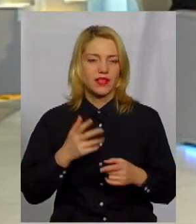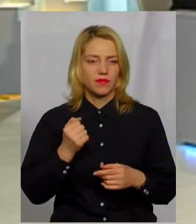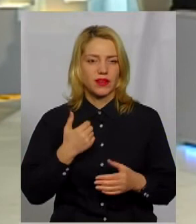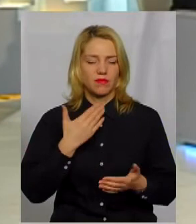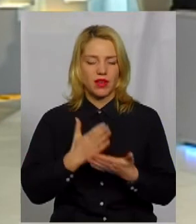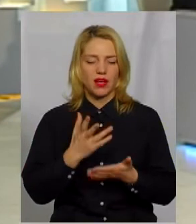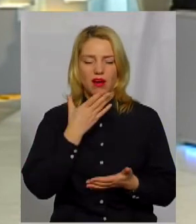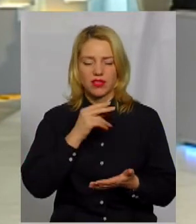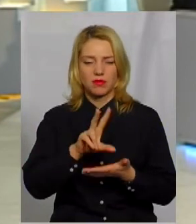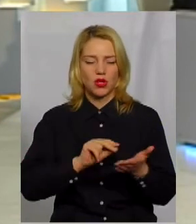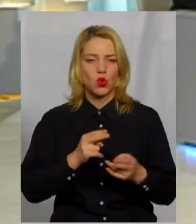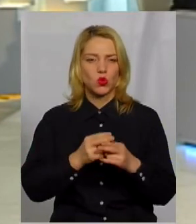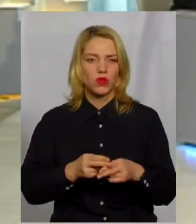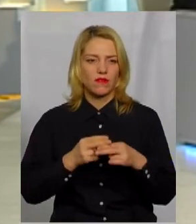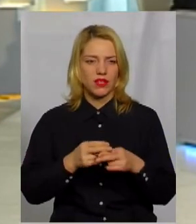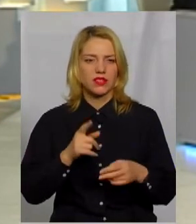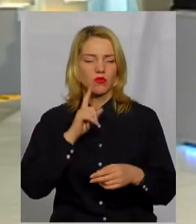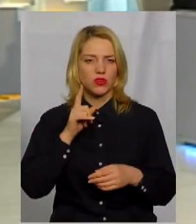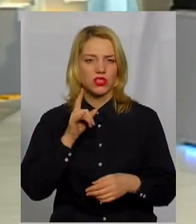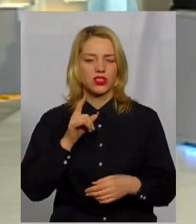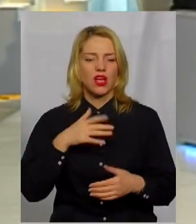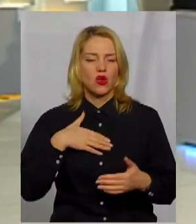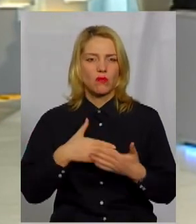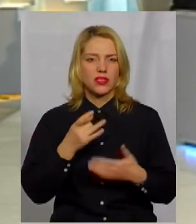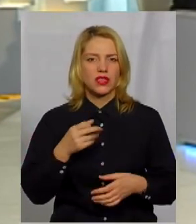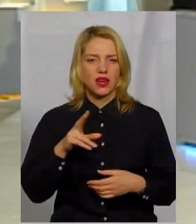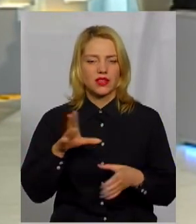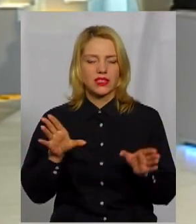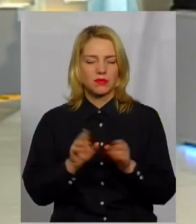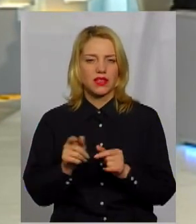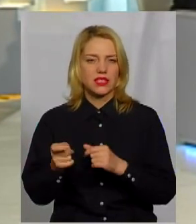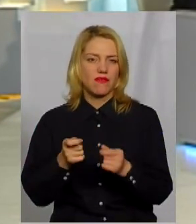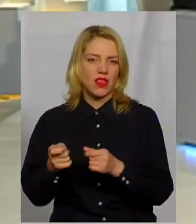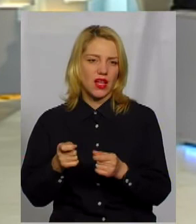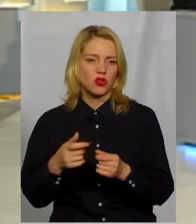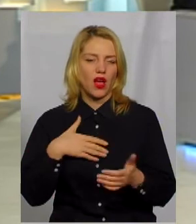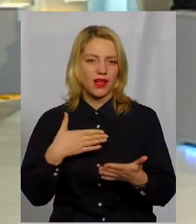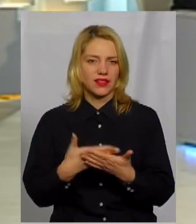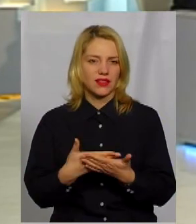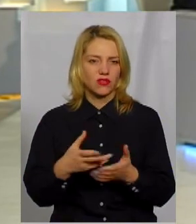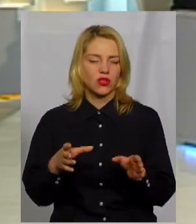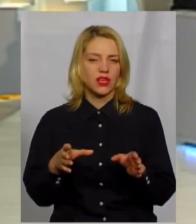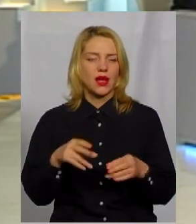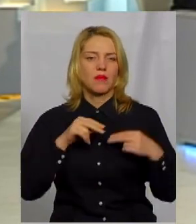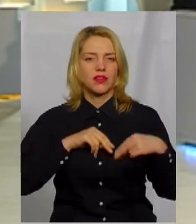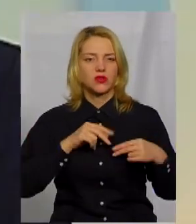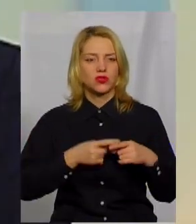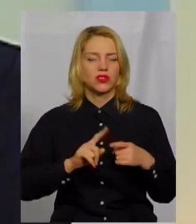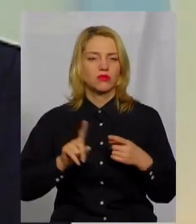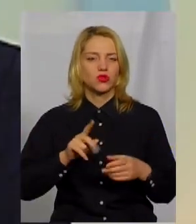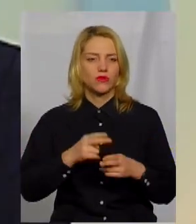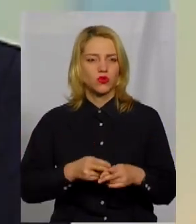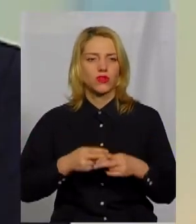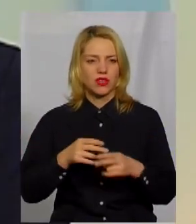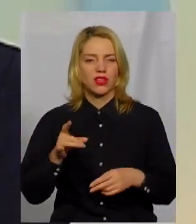Дунинаєвецька громадська, молодіжна громадська рада спільно з владою активно працюють над тим, щоб в